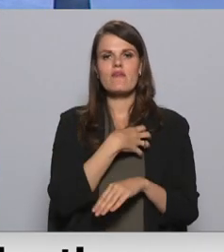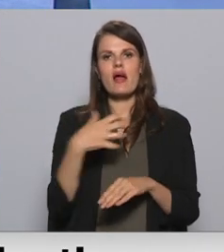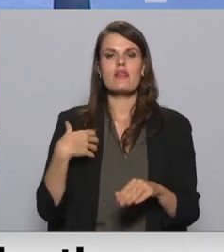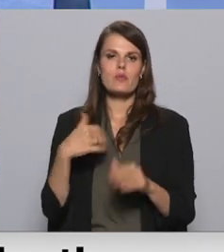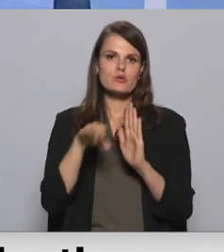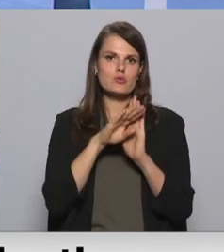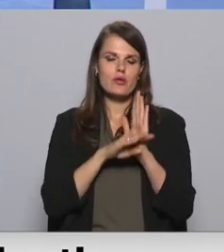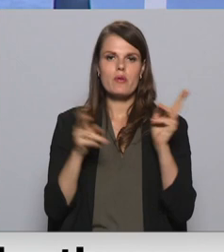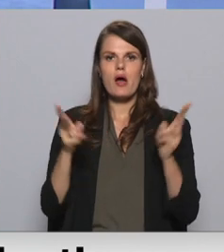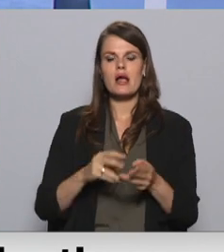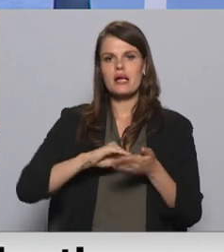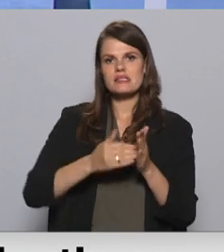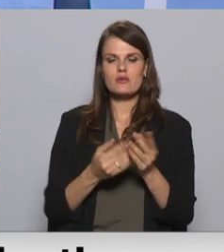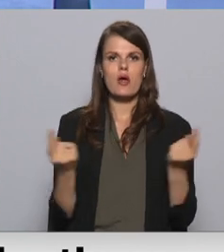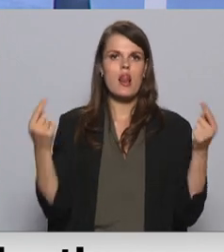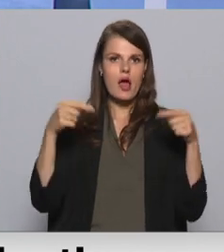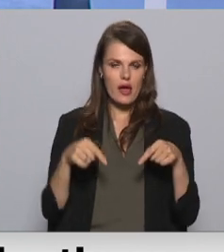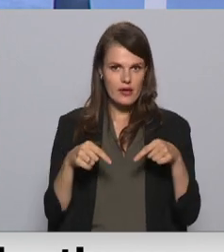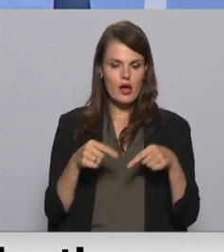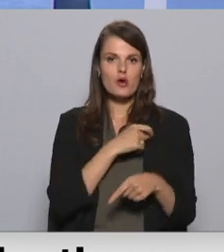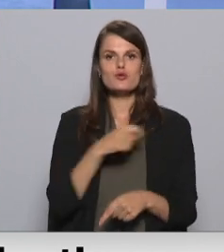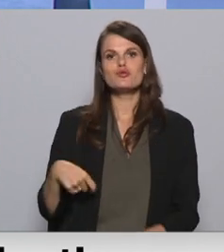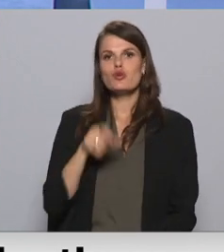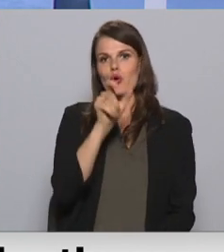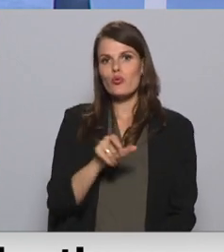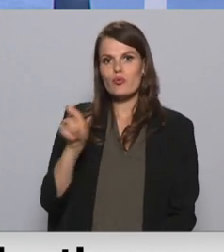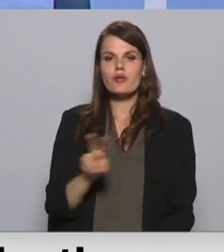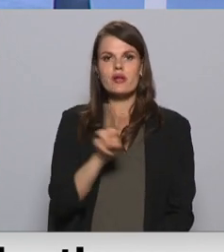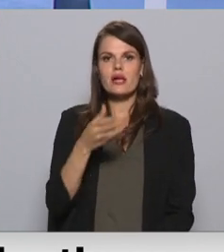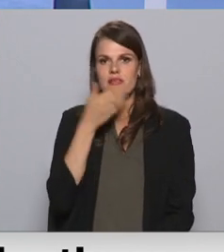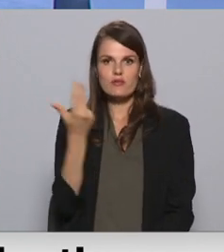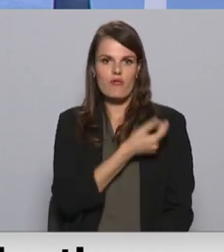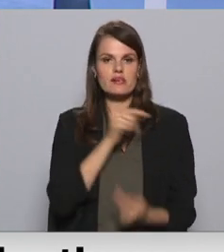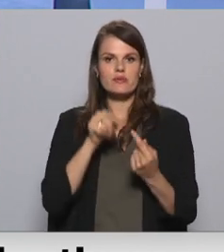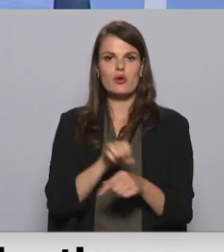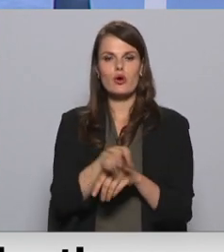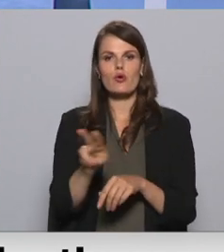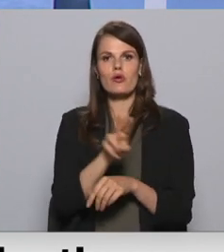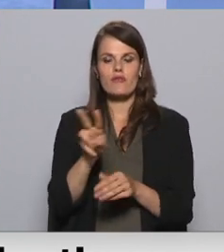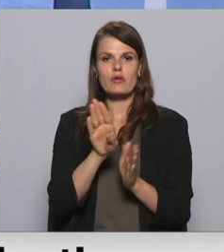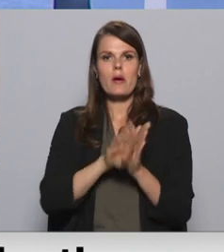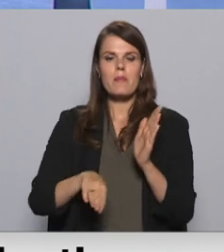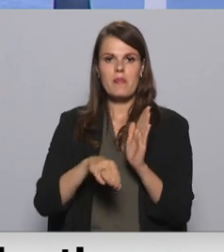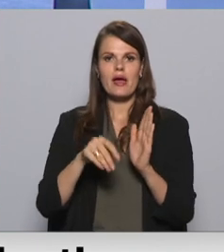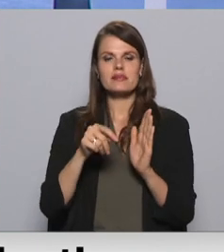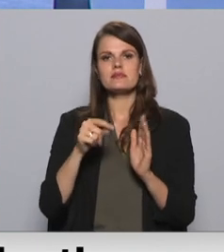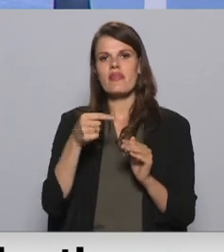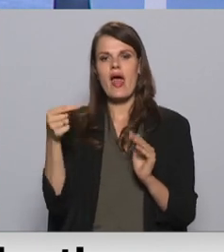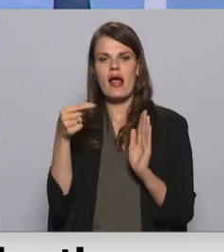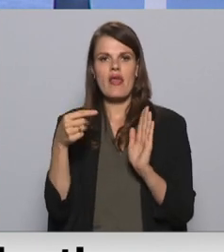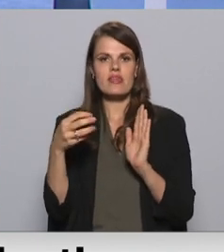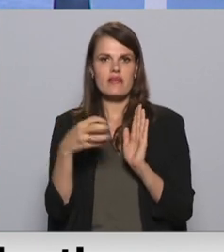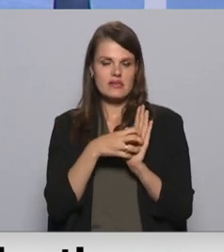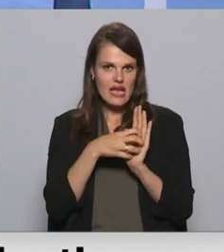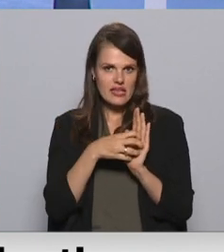noteikumus ārkārtējās situācijas laikā. Studenti, kuri nav vakcinējušies pret Covid-19 un ir bez negatīva testa, nevar